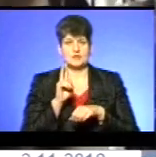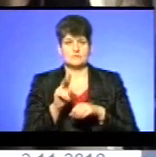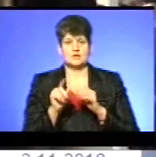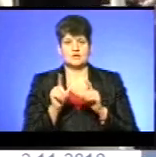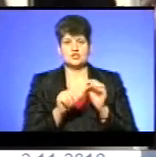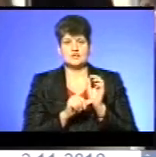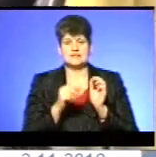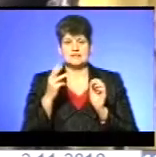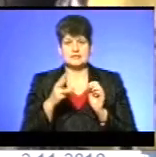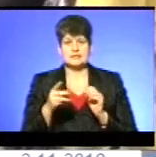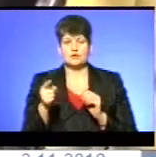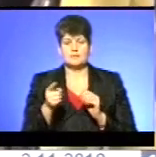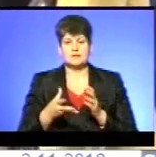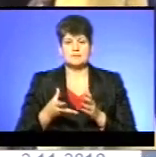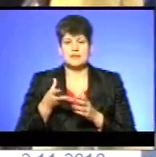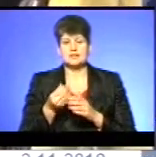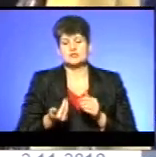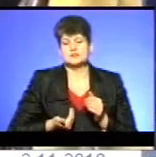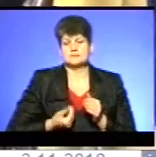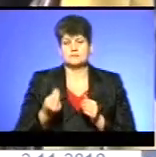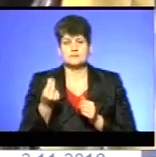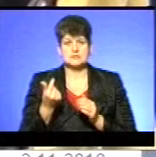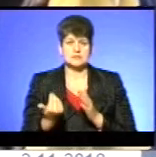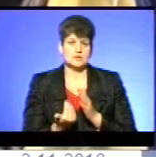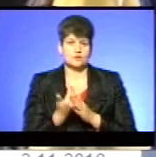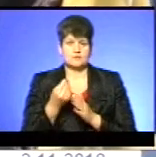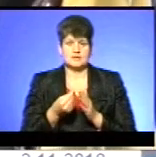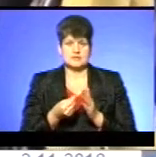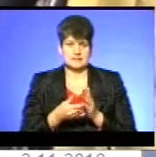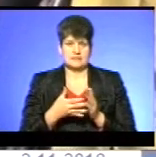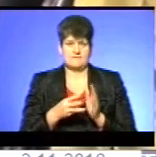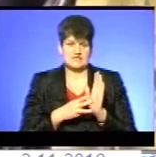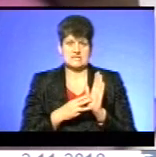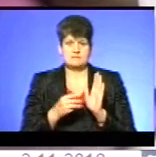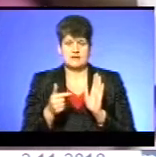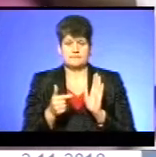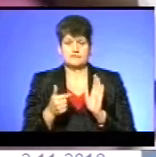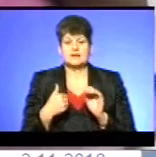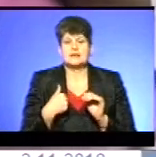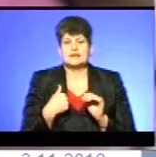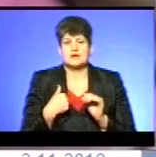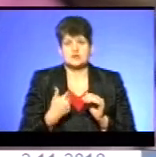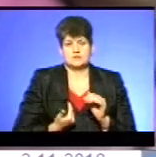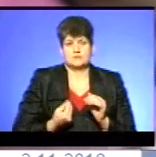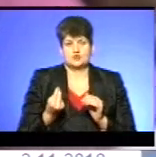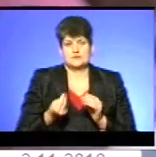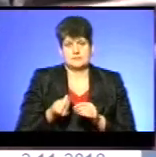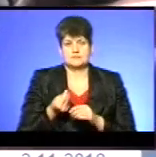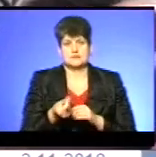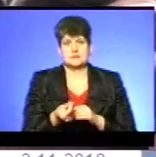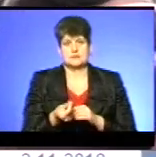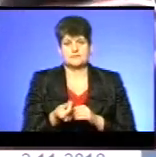Тернополянка Юлія Фецич розраховується готівкою за новим тарифом 8 гривень. Я будь-якою розраховувалася.